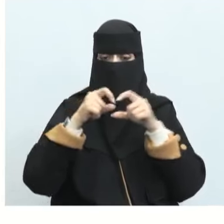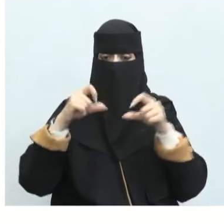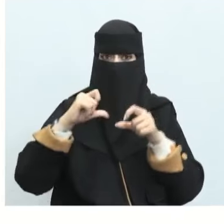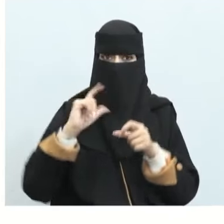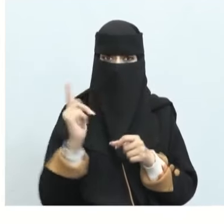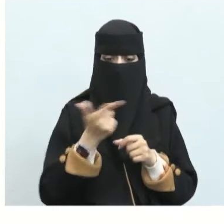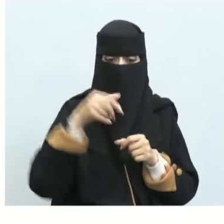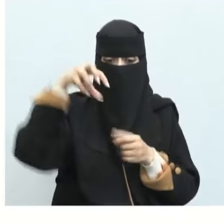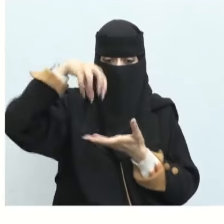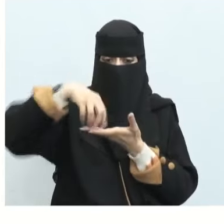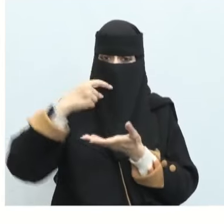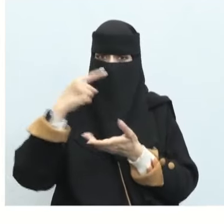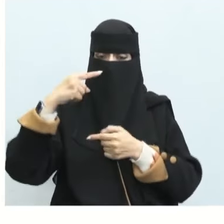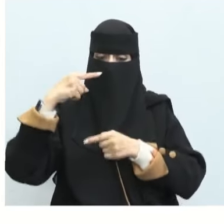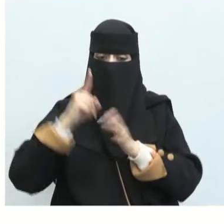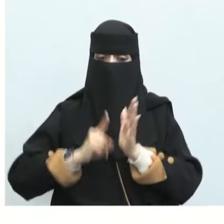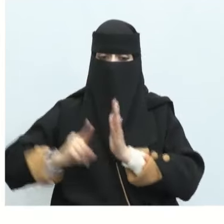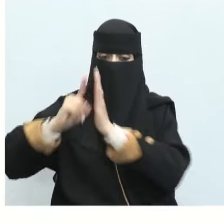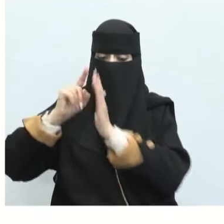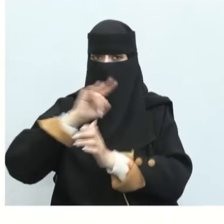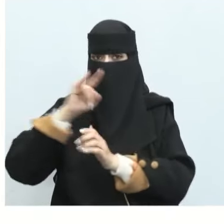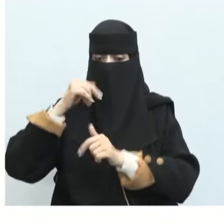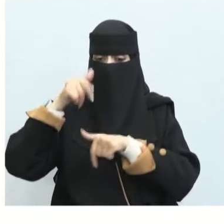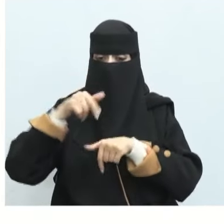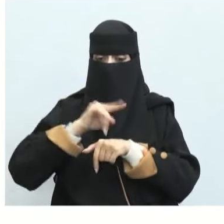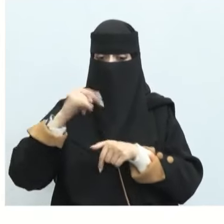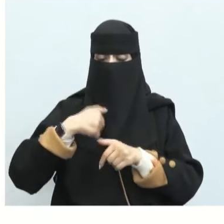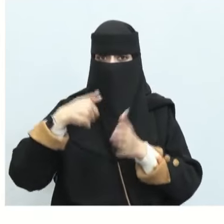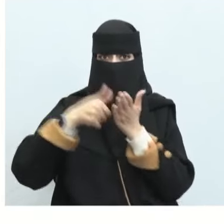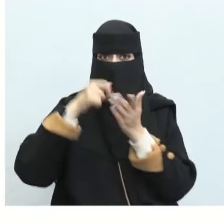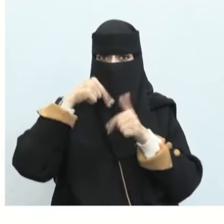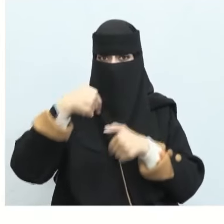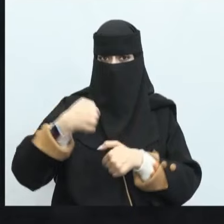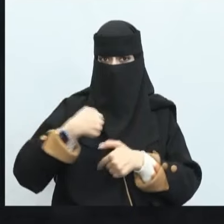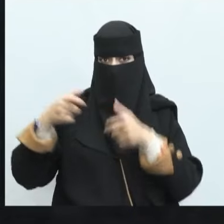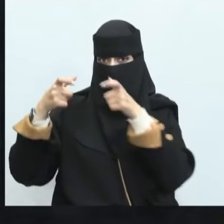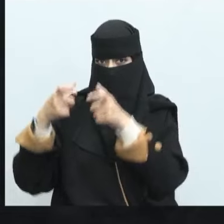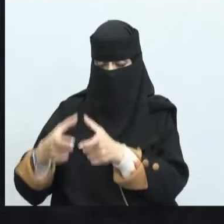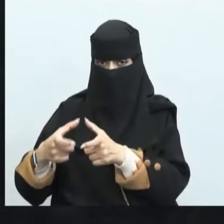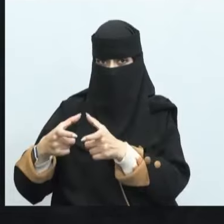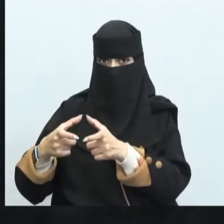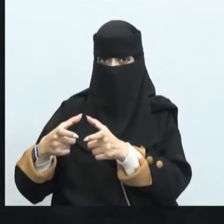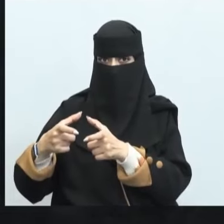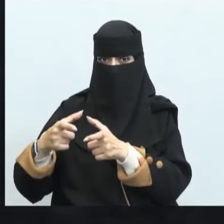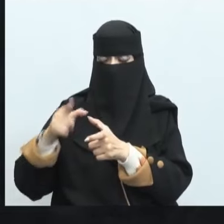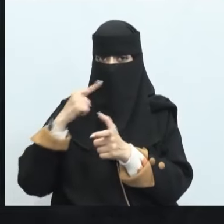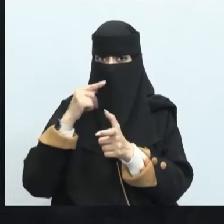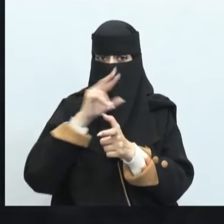طبعاً يؤتم به لا يطبعون ولا يبوروا فعالهم ونقول نحن قوم نأتم